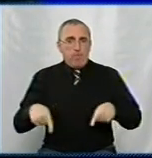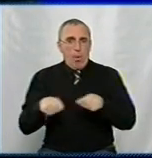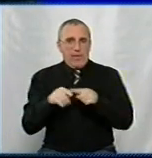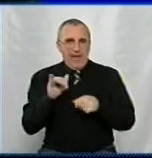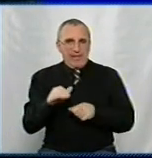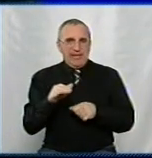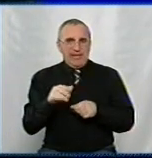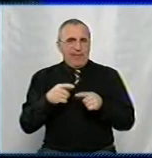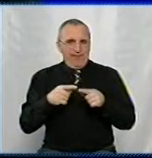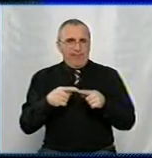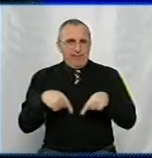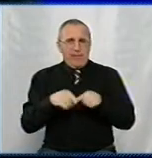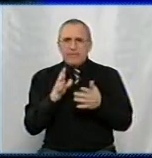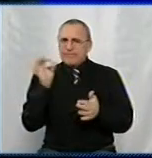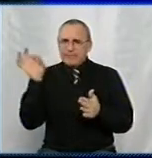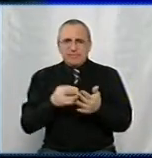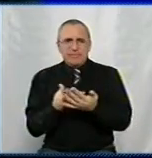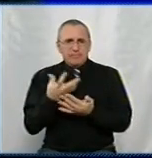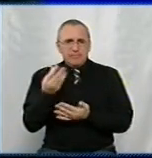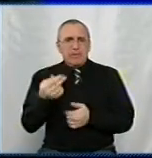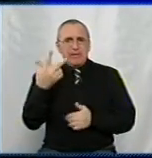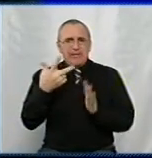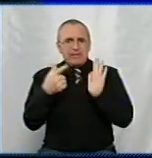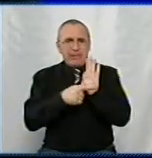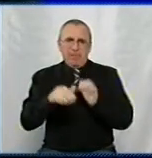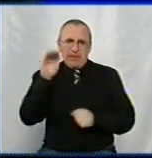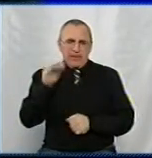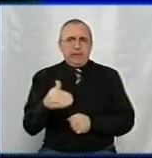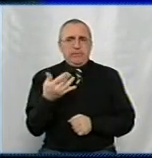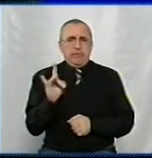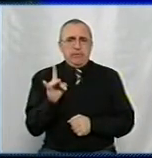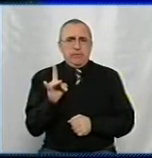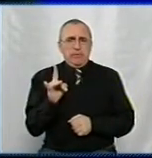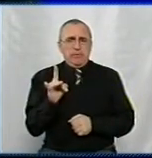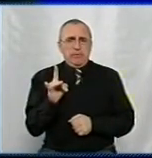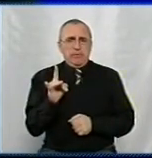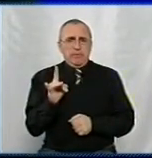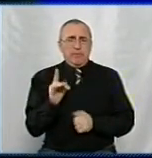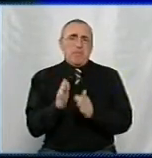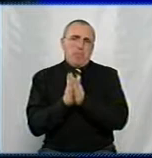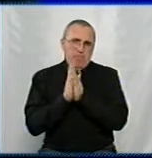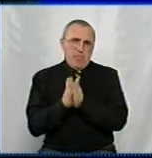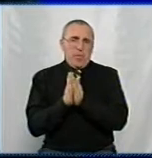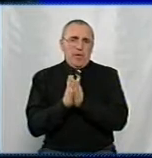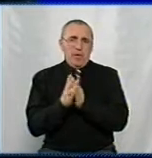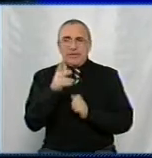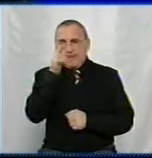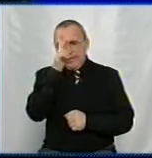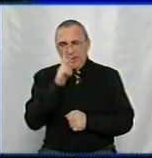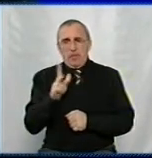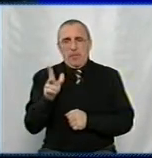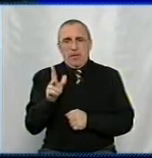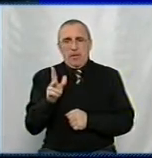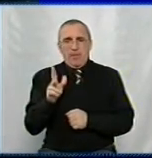зразу сплатив 37 тисяч боргу. 37. На залишок він попросився на 3 місяці